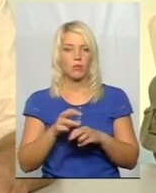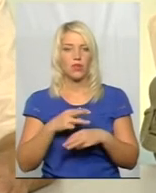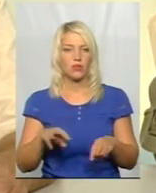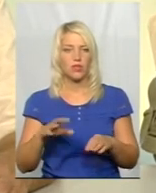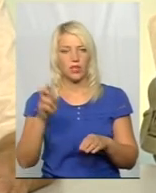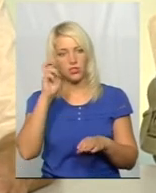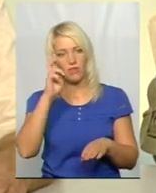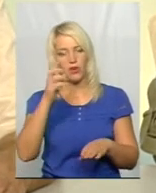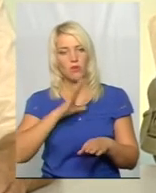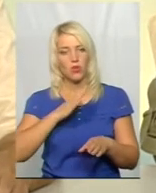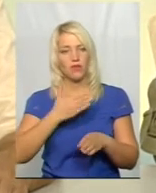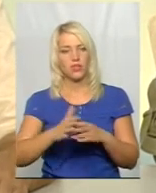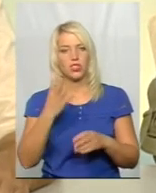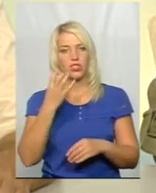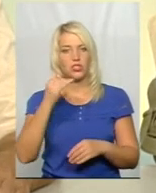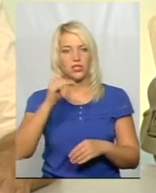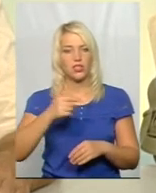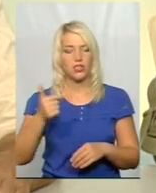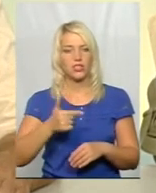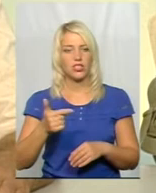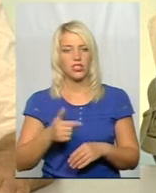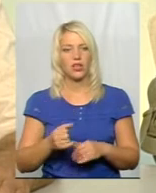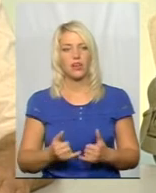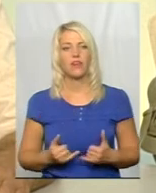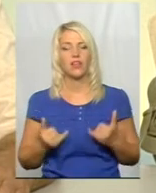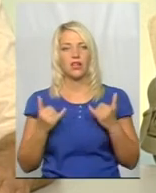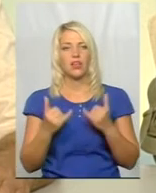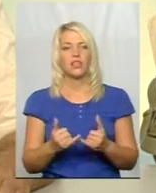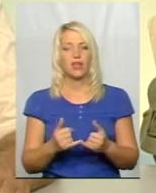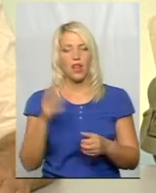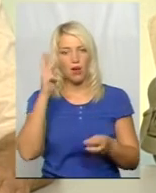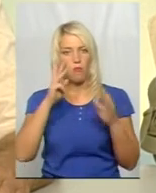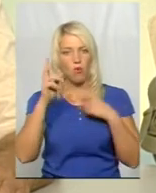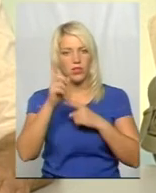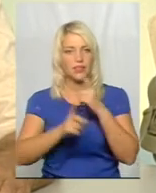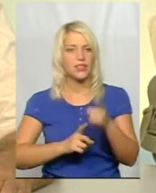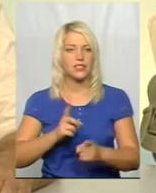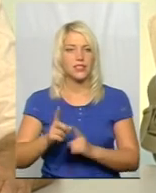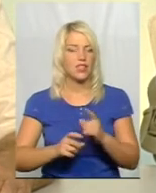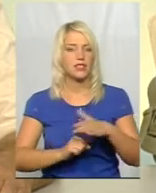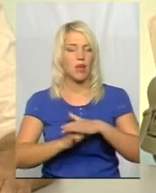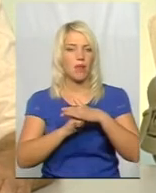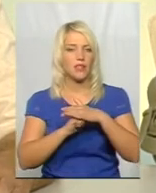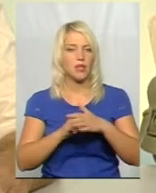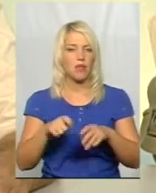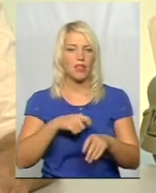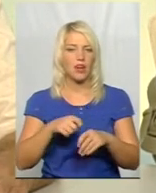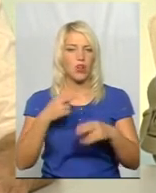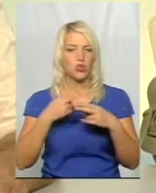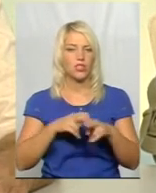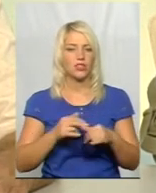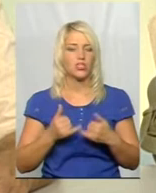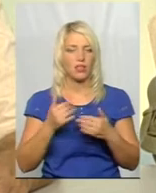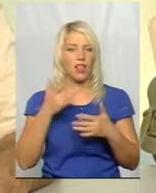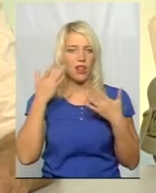майже 400 тисяч гривень саме для модернізації бази матеріально-технічної для